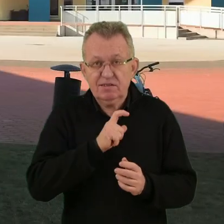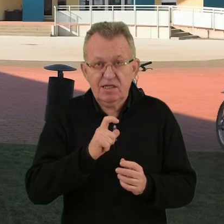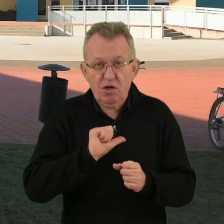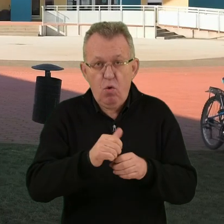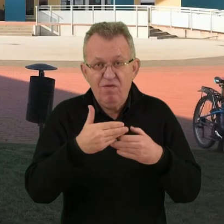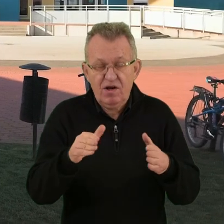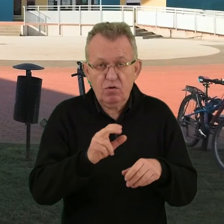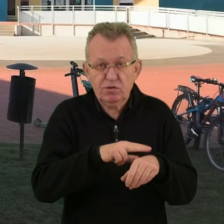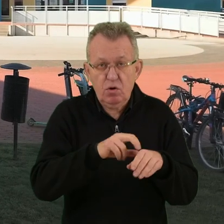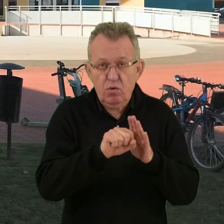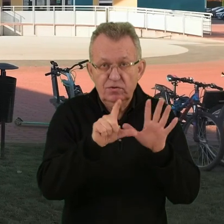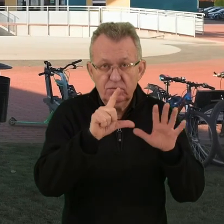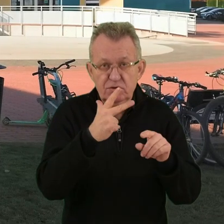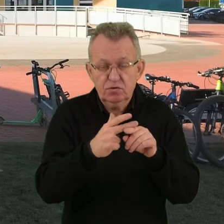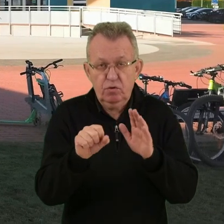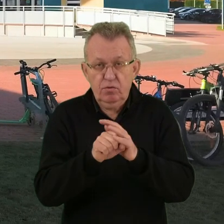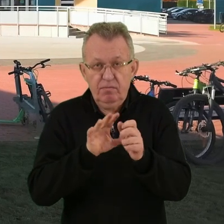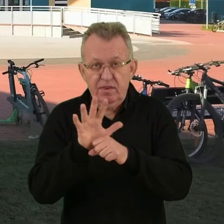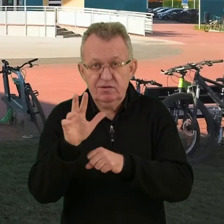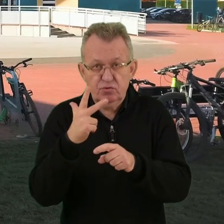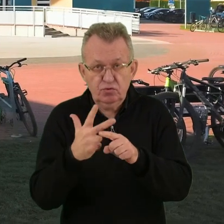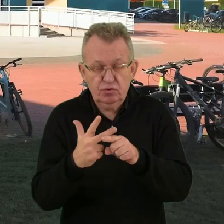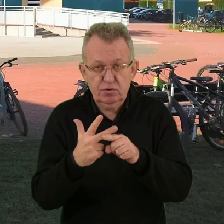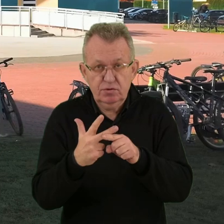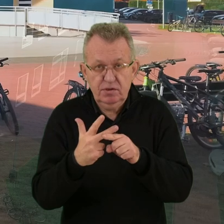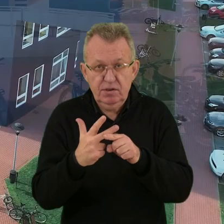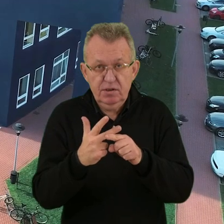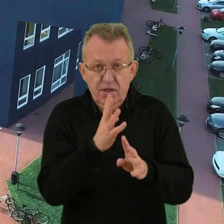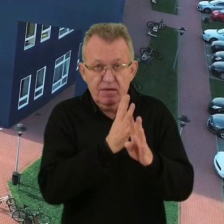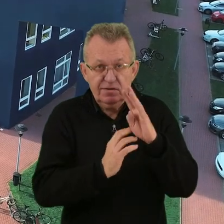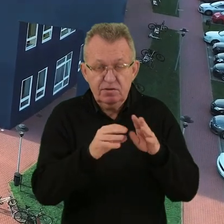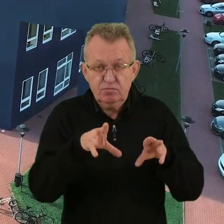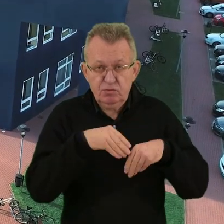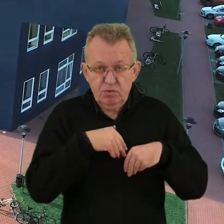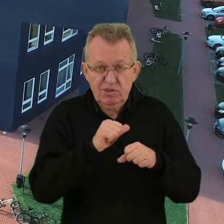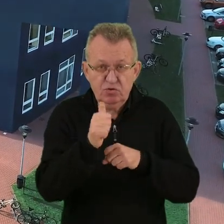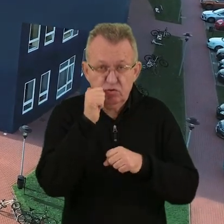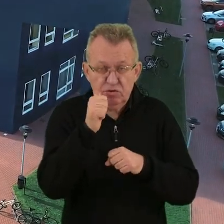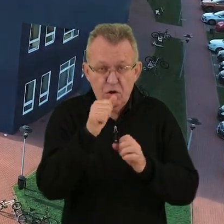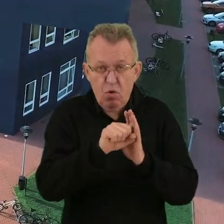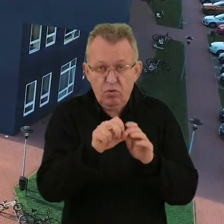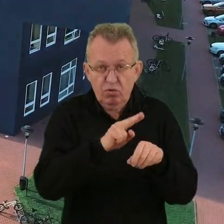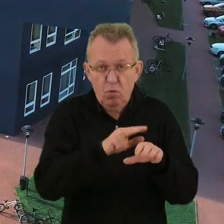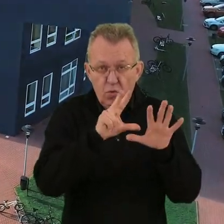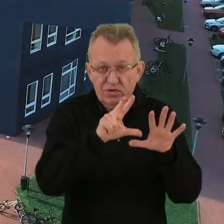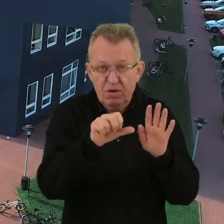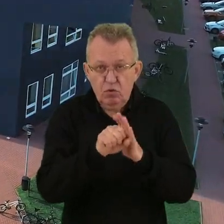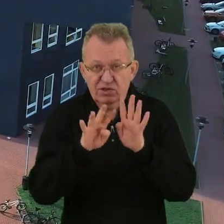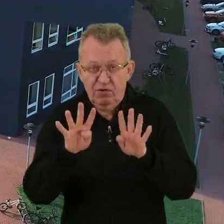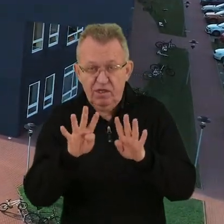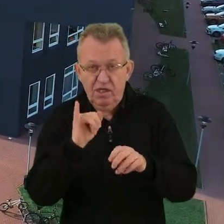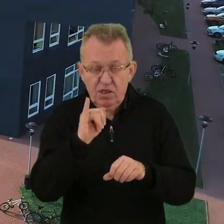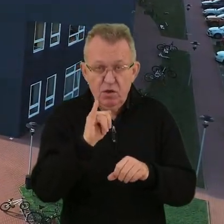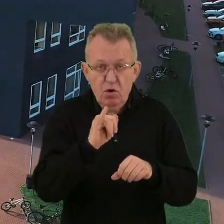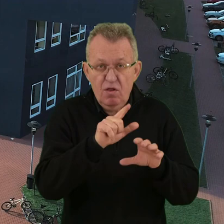Sekretariat otwarty jest w godzinach od 7.30 do 15.30. Interesanci przyjmowani są codziennie w godzinach od 8 do